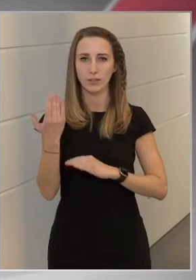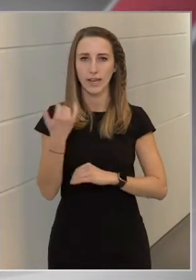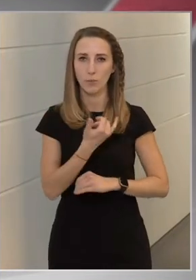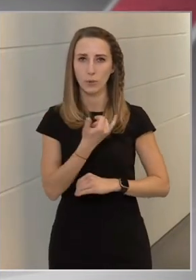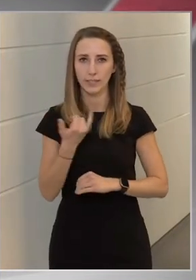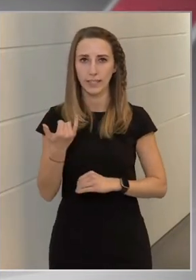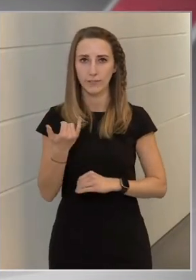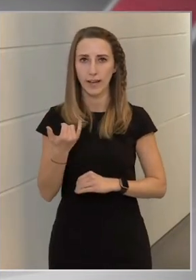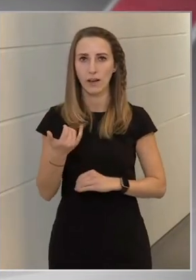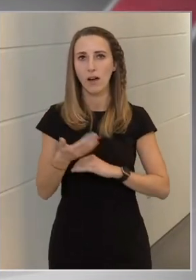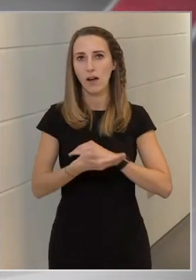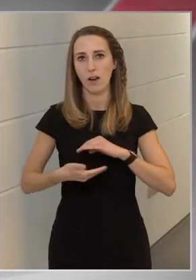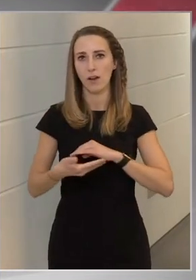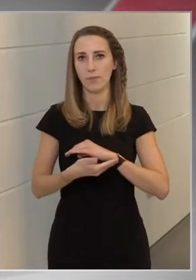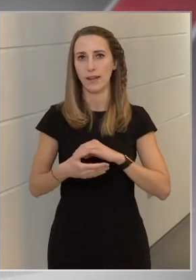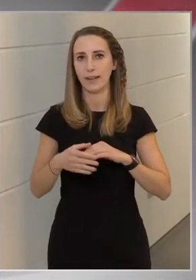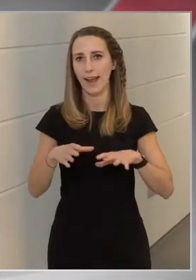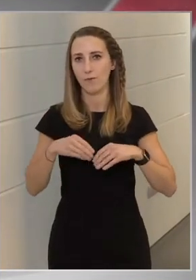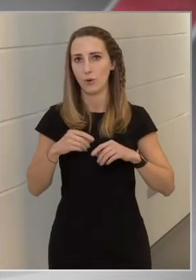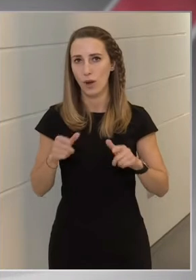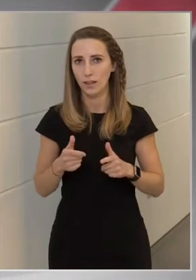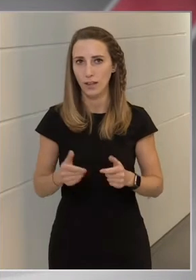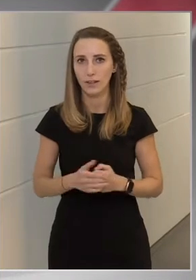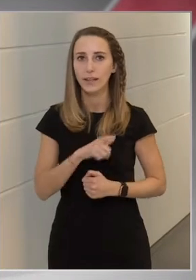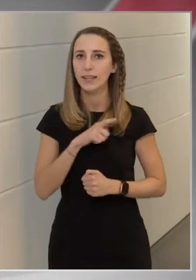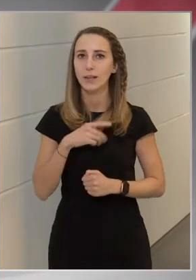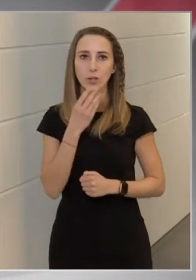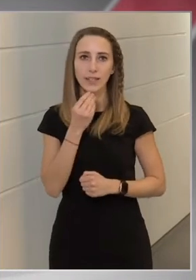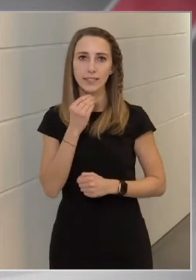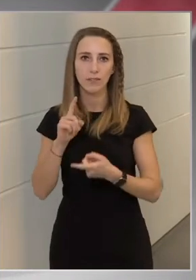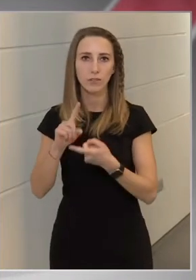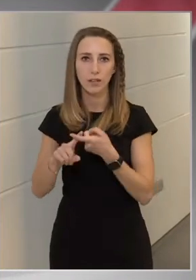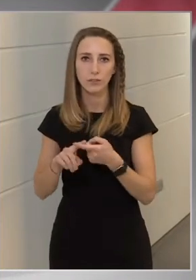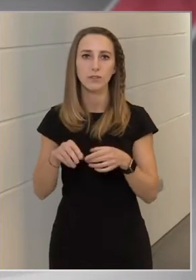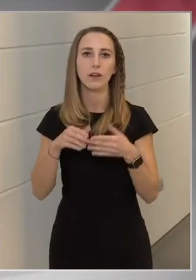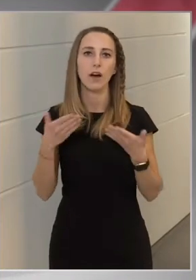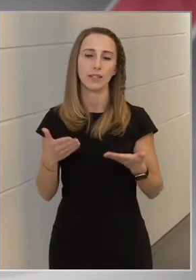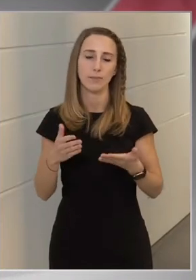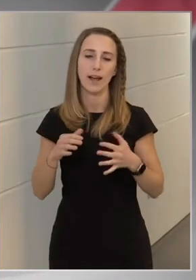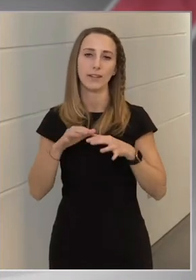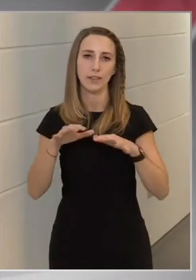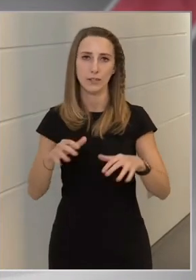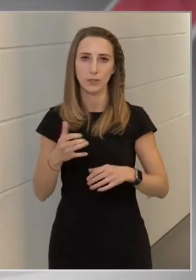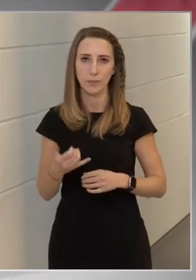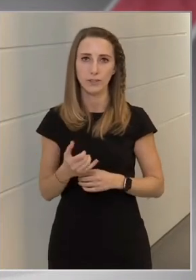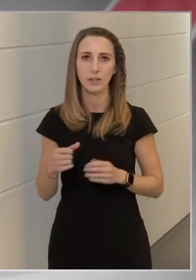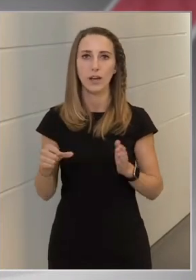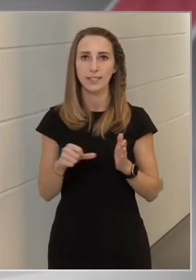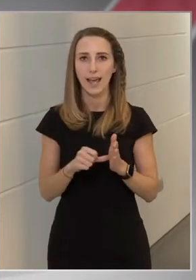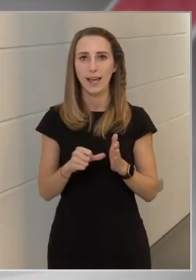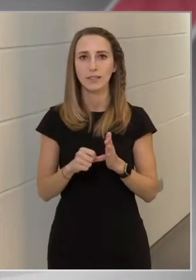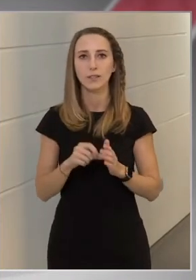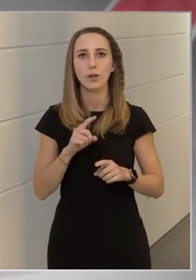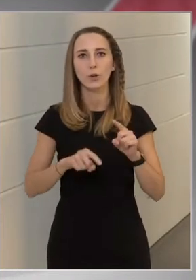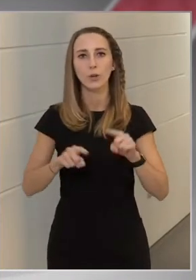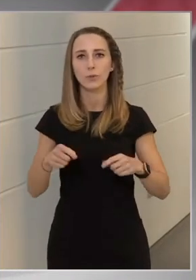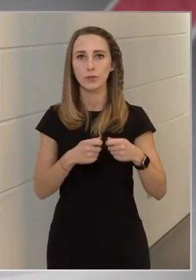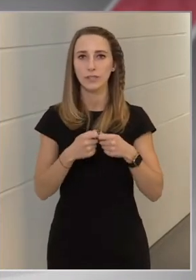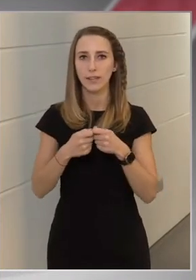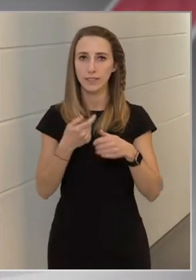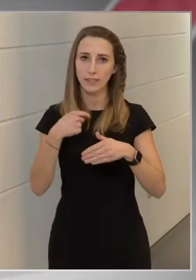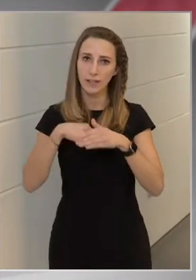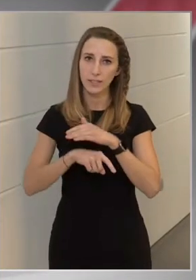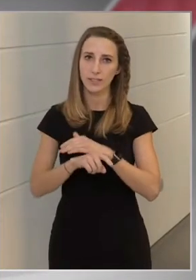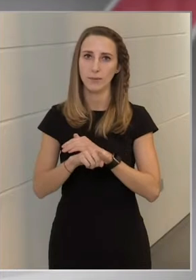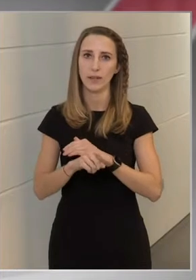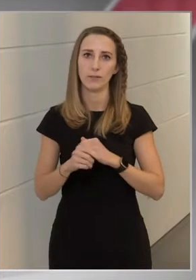évek alapján elfogulatlannak, nem csak Izrael vonatkozásában, hanem általánosságban is. Az ENSZ különböző szervei, ezen belül is